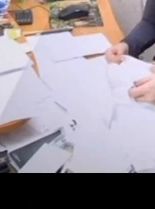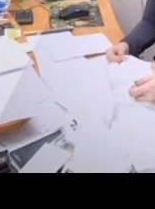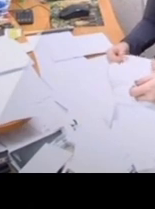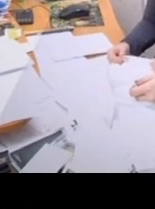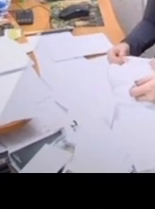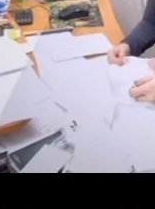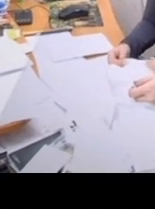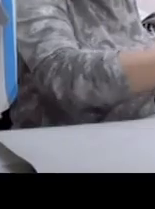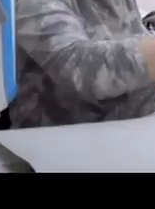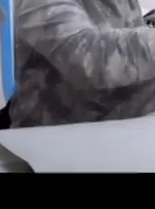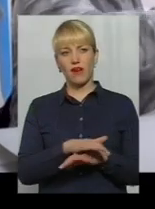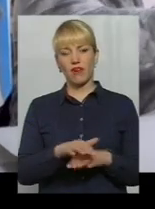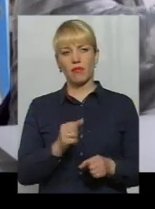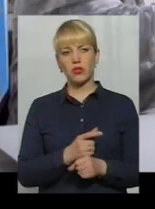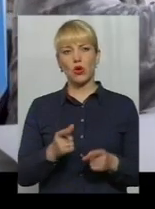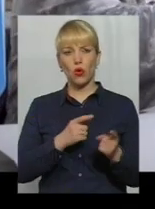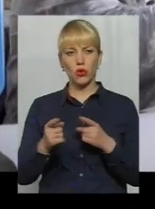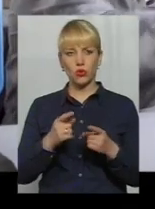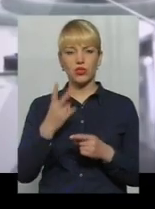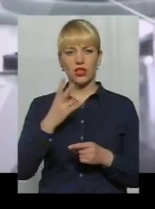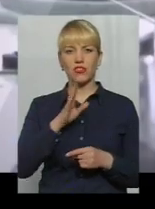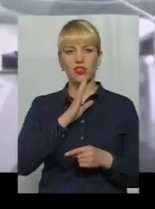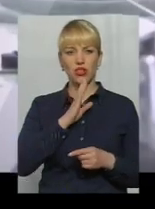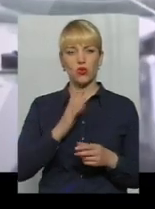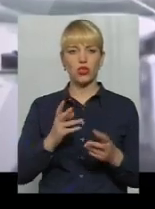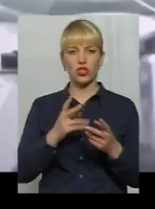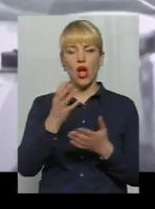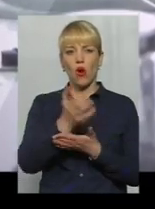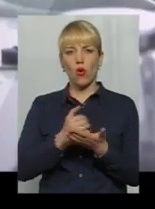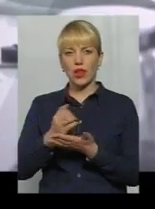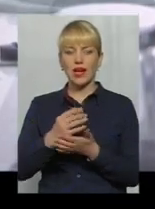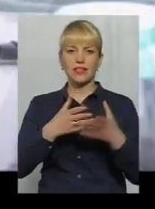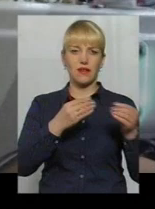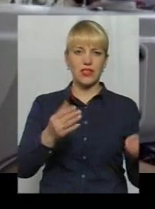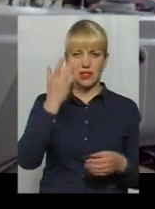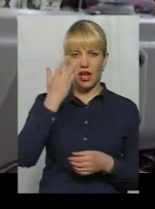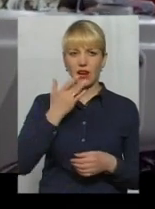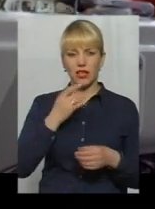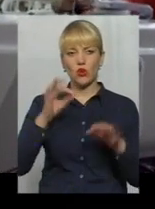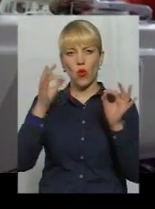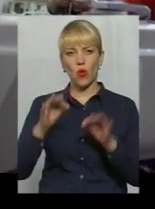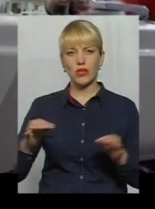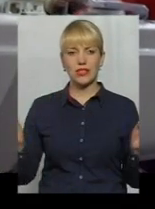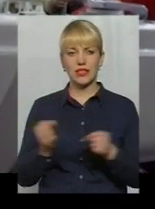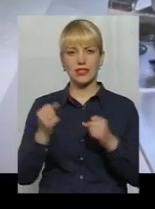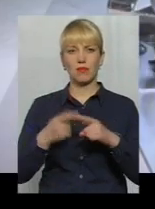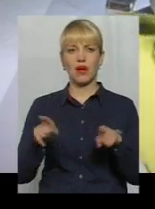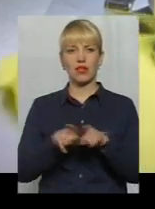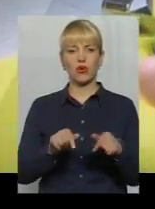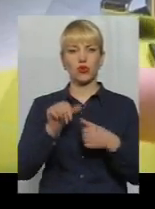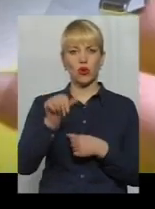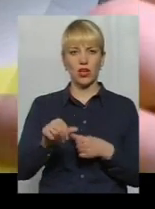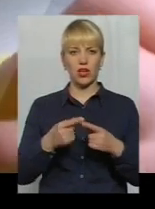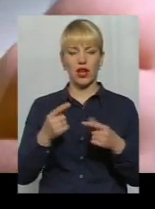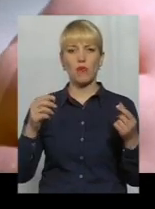Щороку на фабриці готуються дві нові жіночі колекції – весна-літо та осінь-зима. А також окрема лінія шкільного одягу.